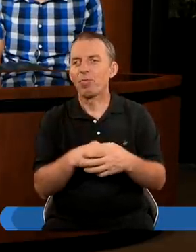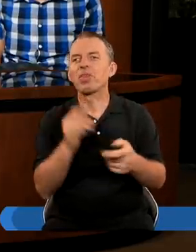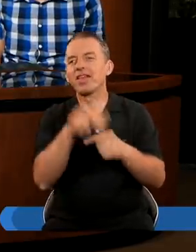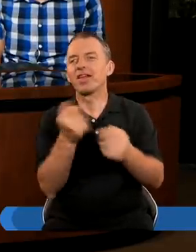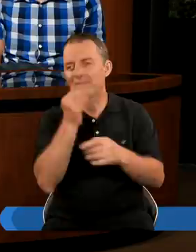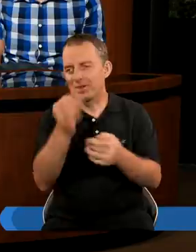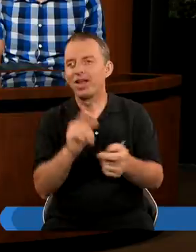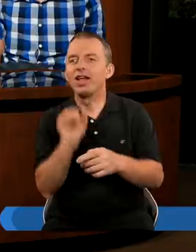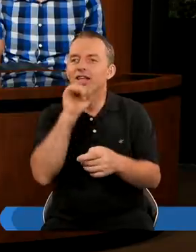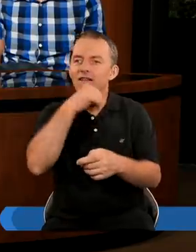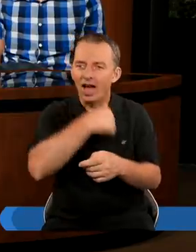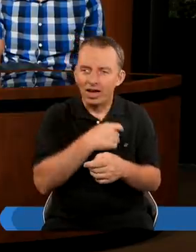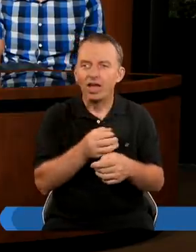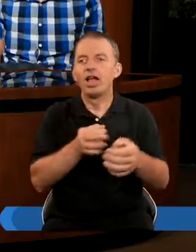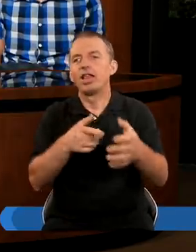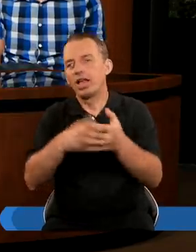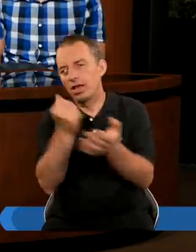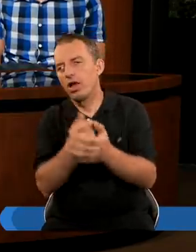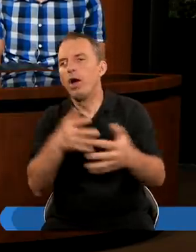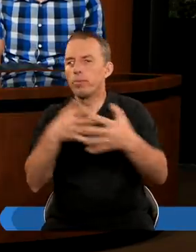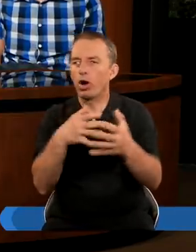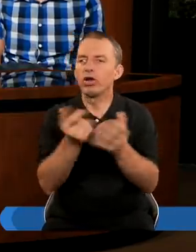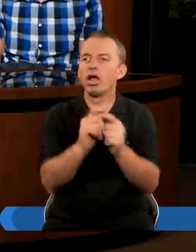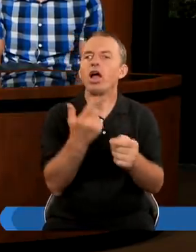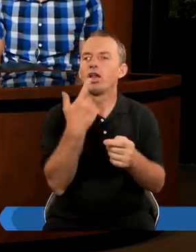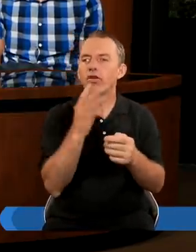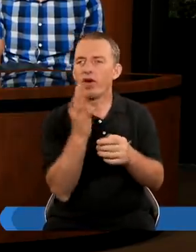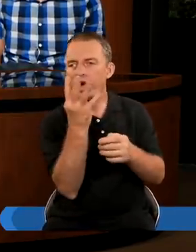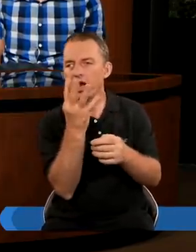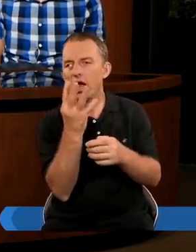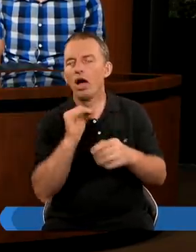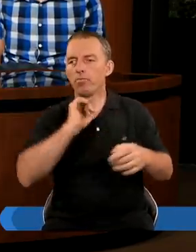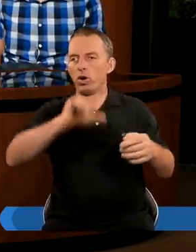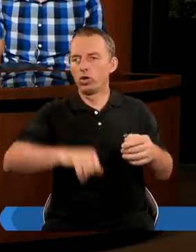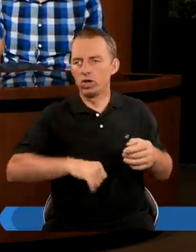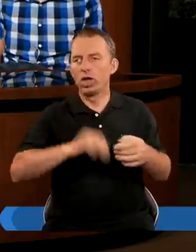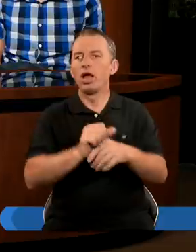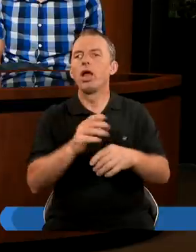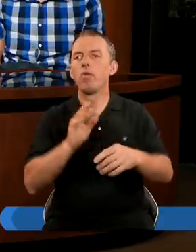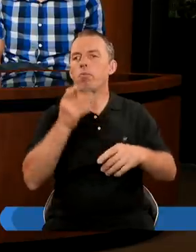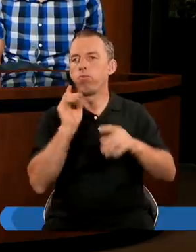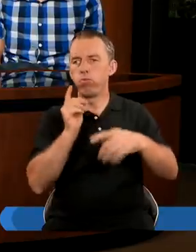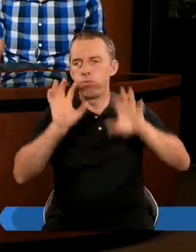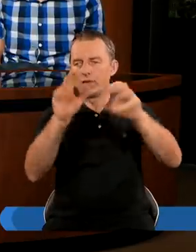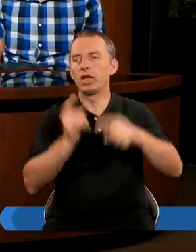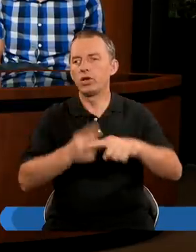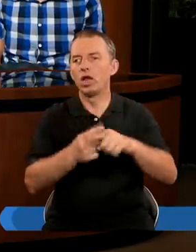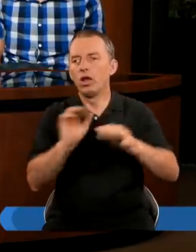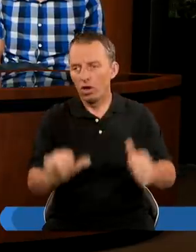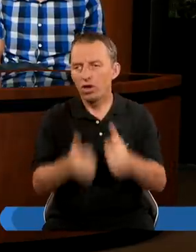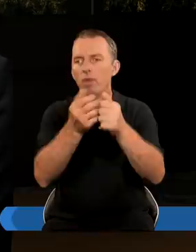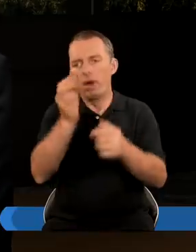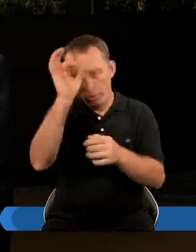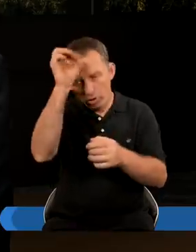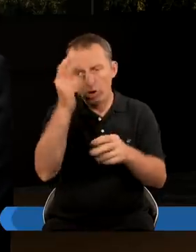Wracając Taka może Degresja Do starotestamentowych Proroctw Księgi Daniela Widzimy, że Z czwartego Mocarstwa Z tej bestii żelaznej Miał